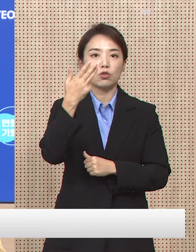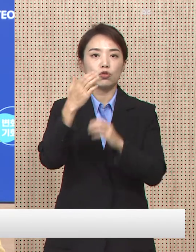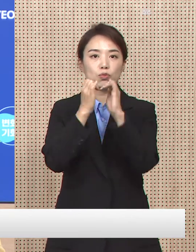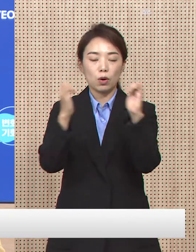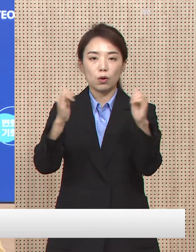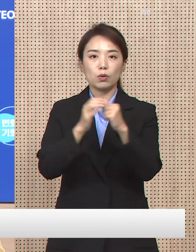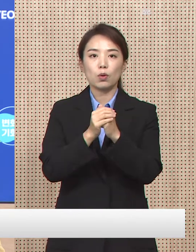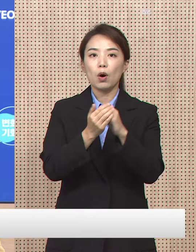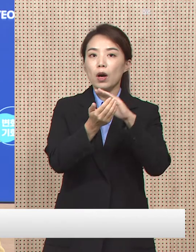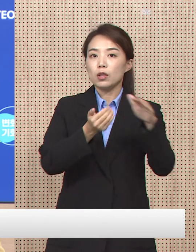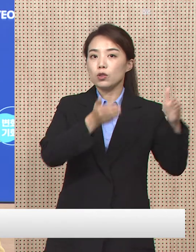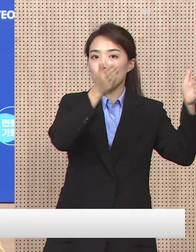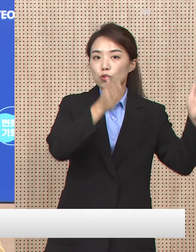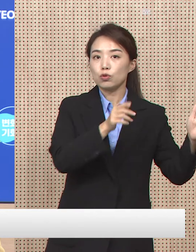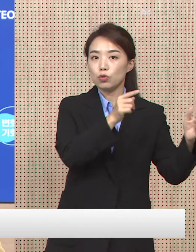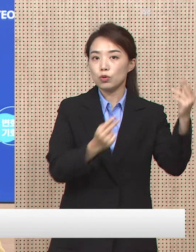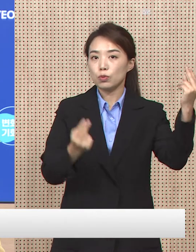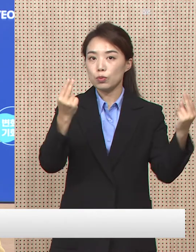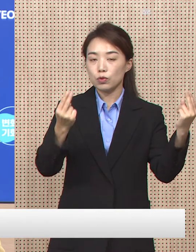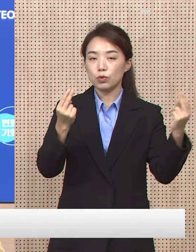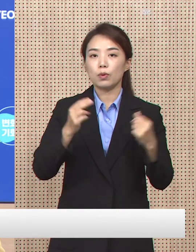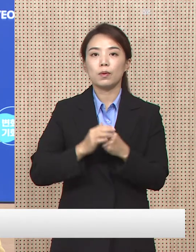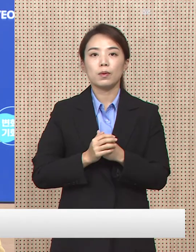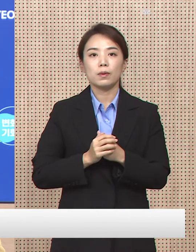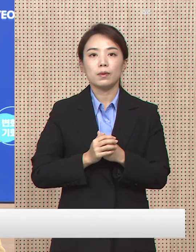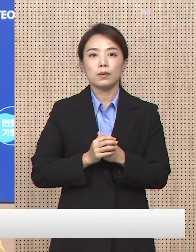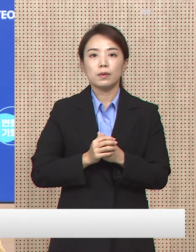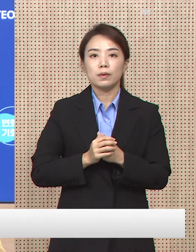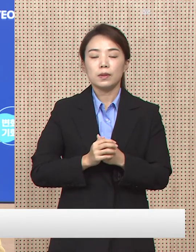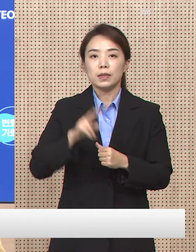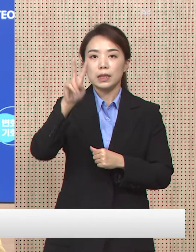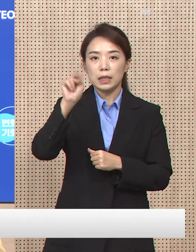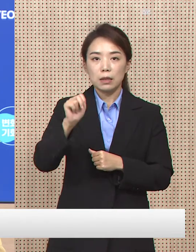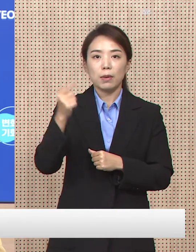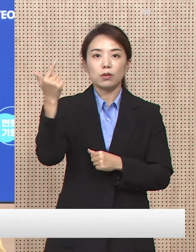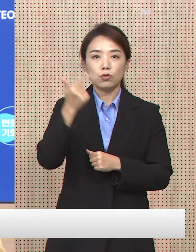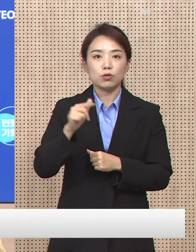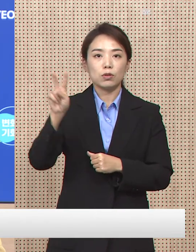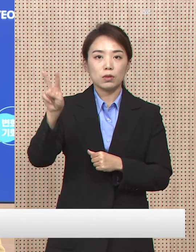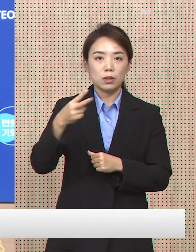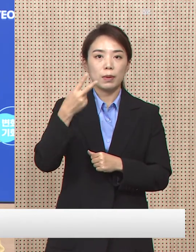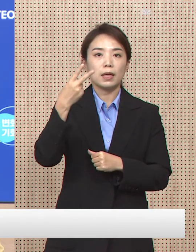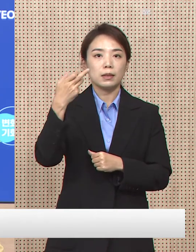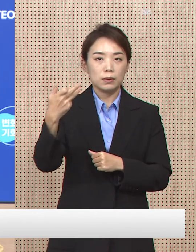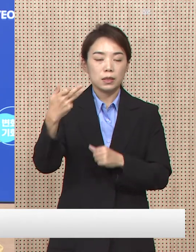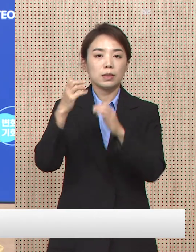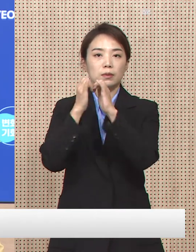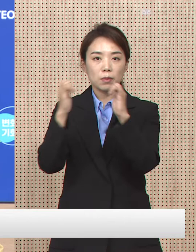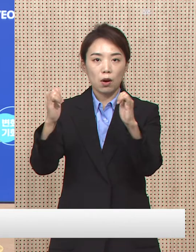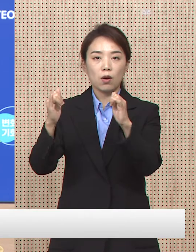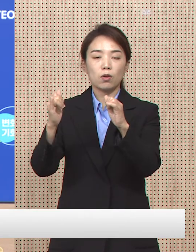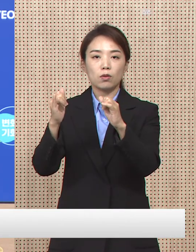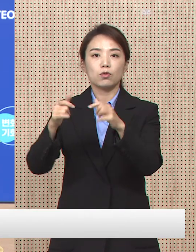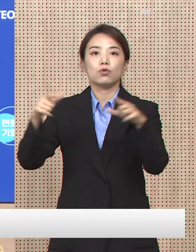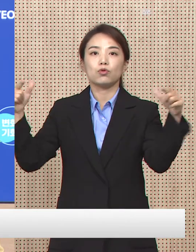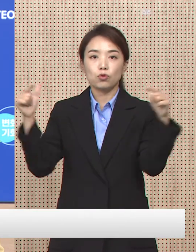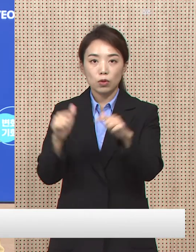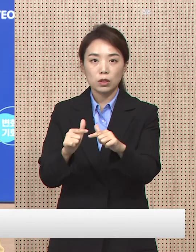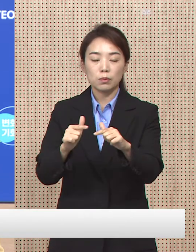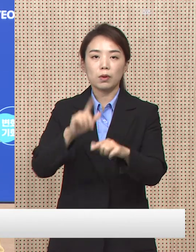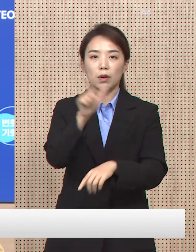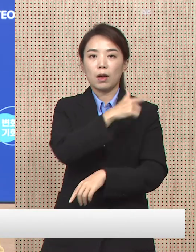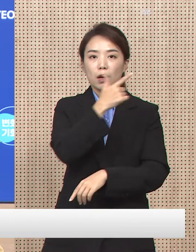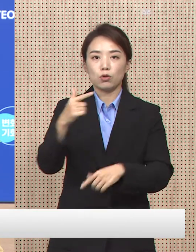전주에 17만 9,156명 대비 2만 6,217명 감소하였으며 하루 평균